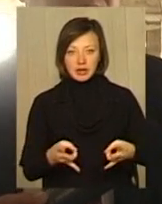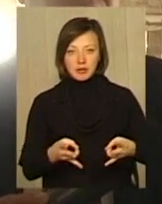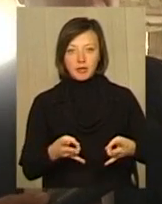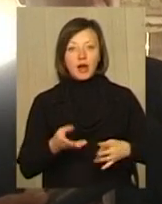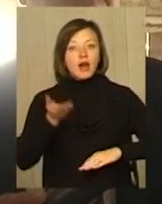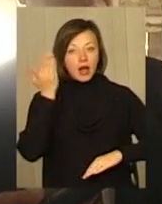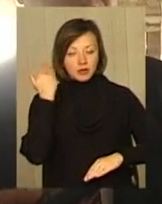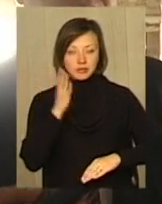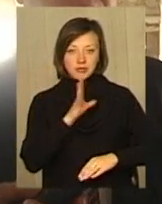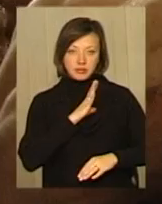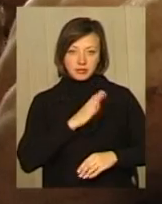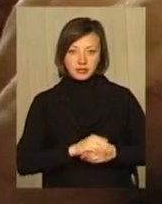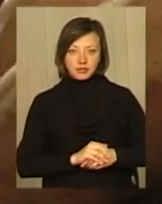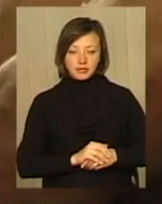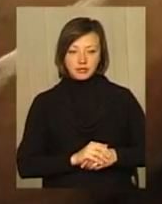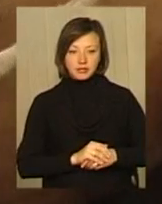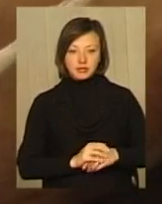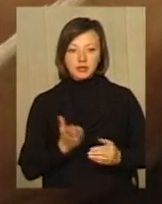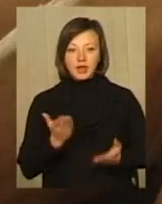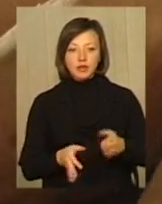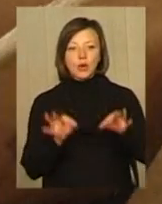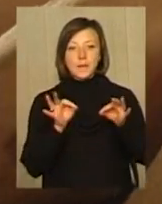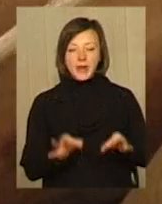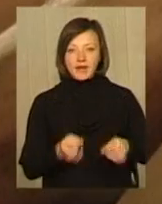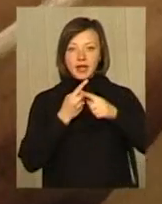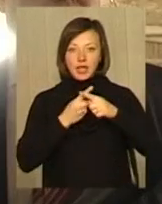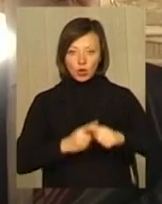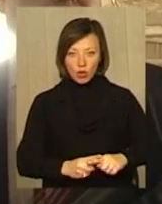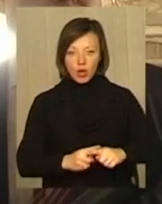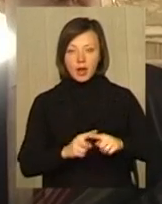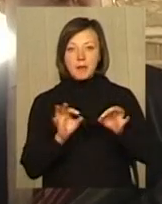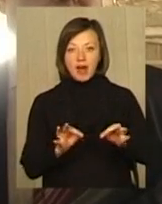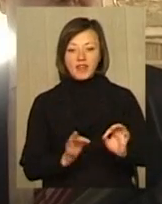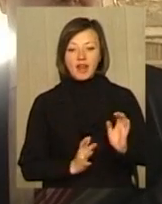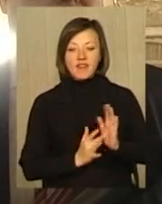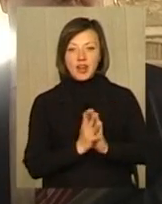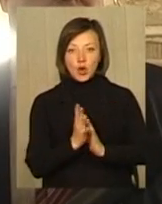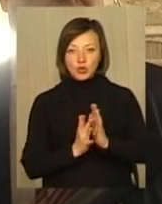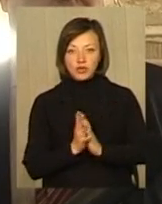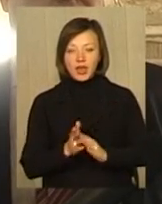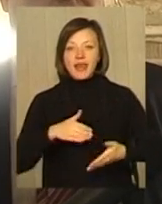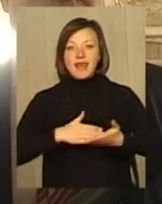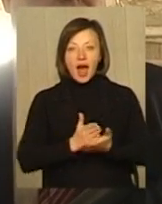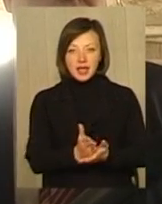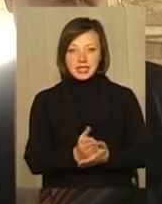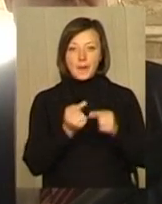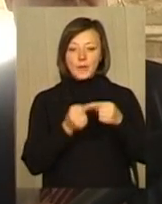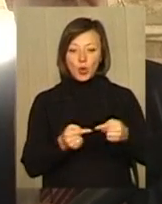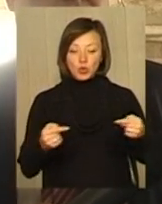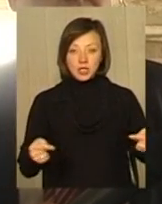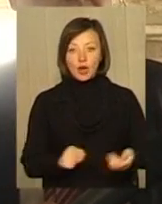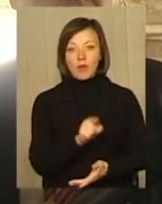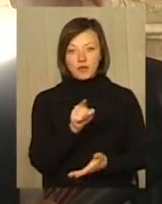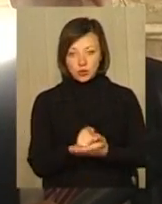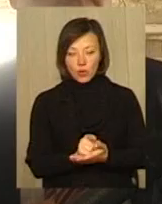позицію, яку ми мали. Якщо правильна технологія, правильне вирощування, якісна продукція, то обов